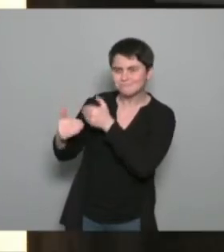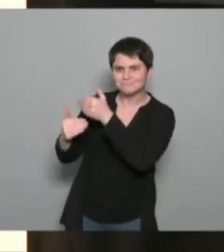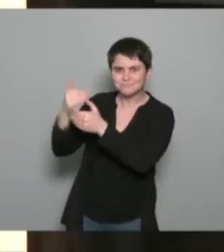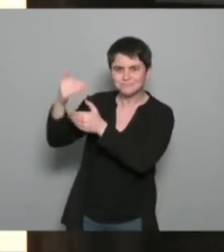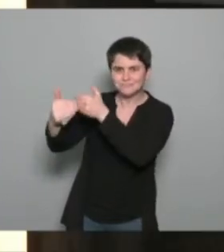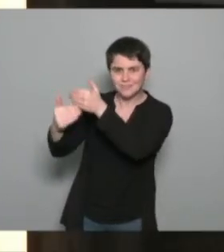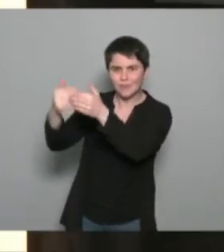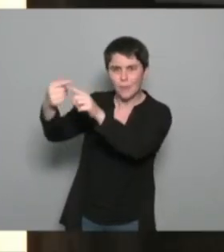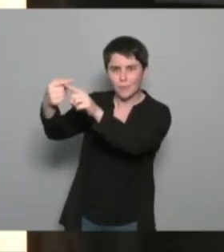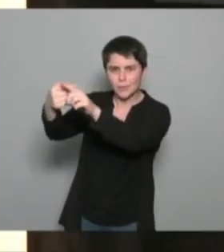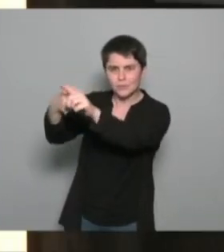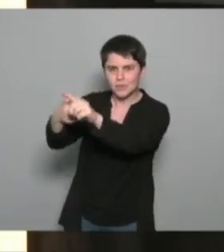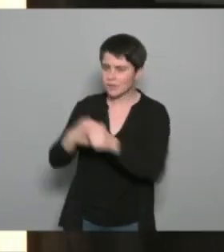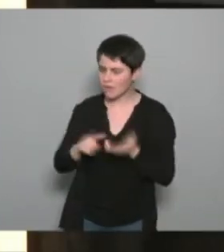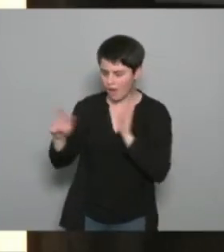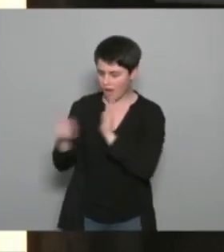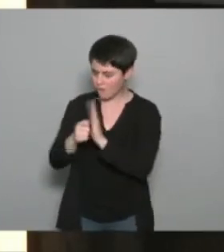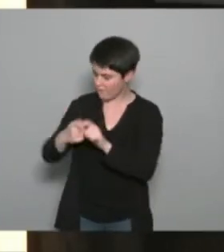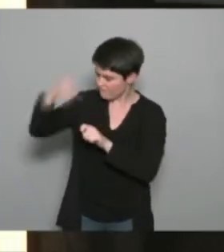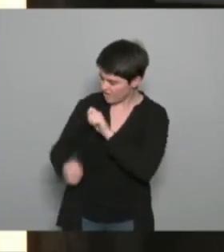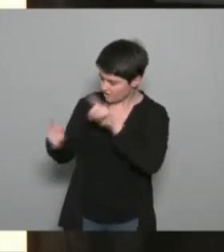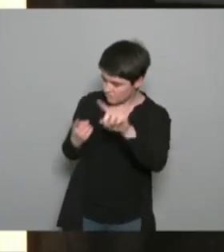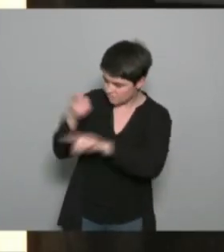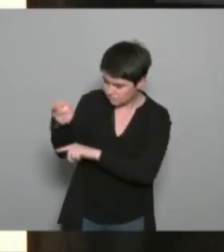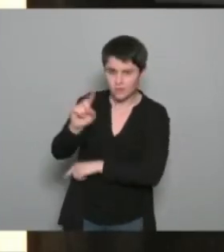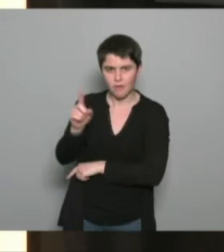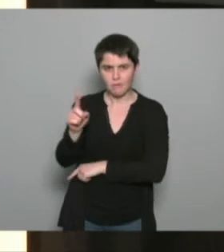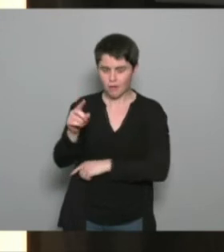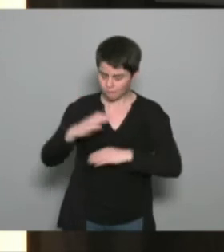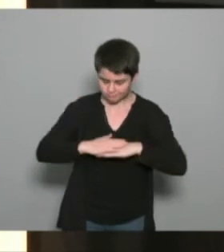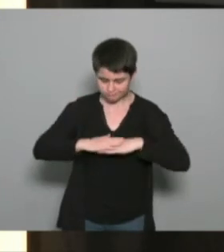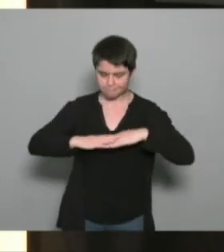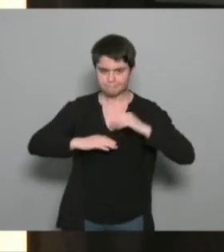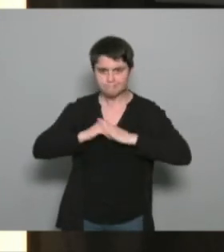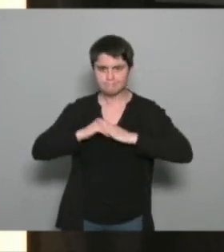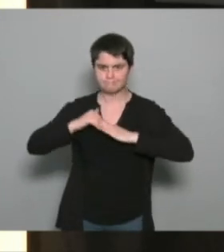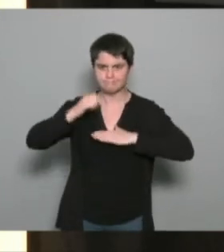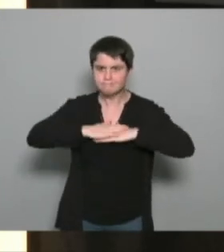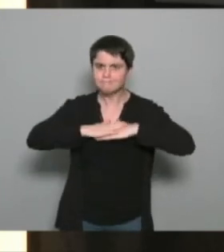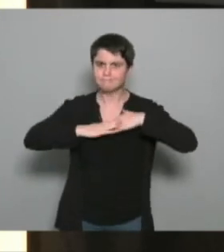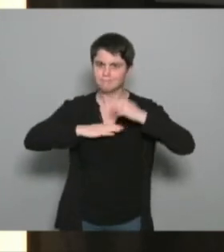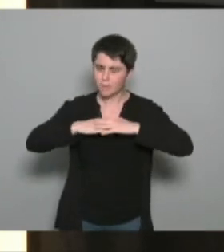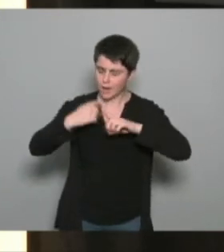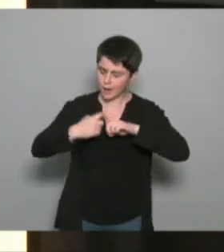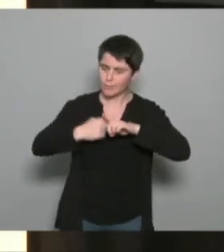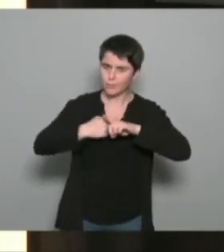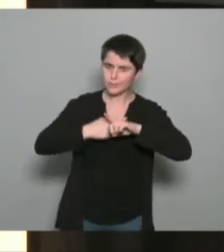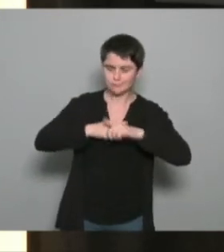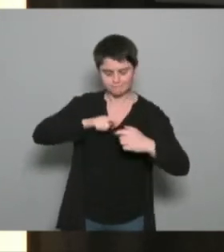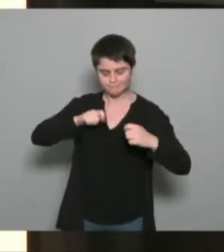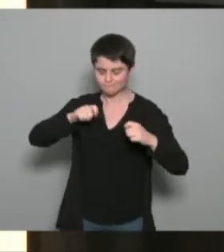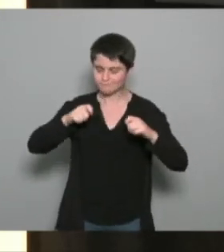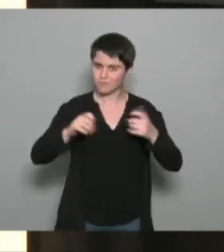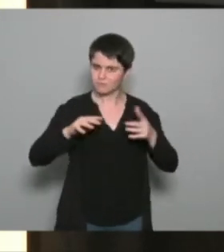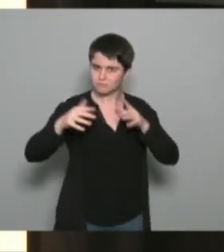c'est pas un état c'est quelque chose qui se construit petit à petit et je pense que ça dans les dynamiques de formation